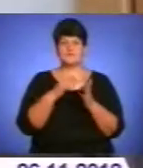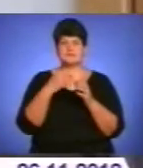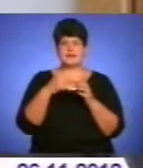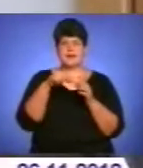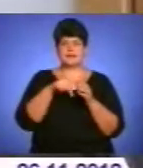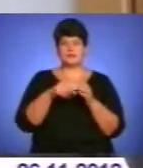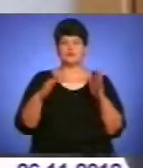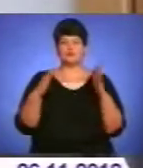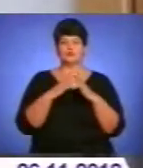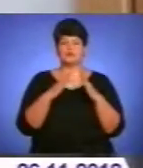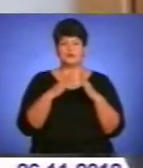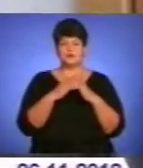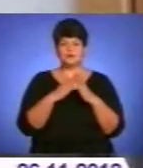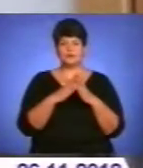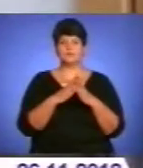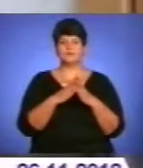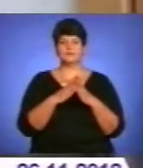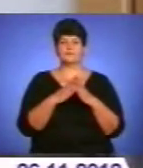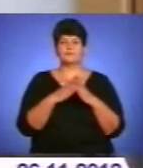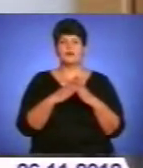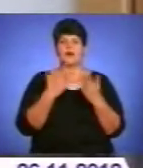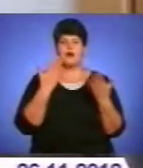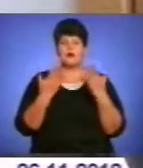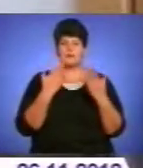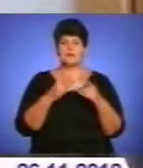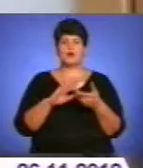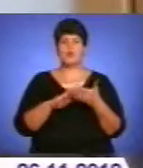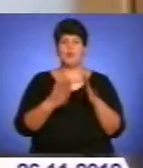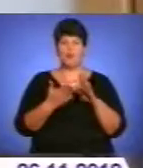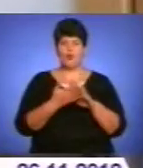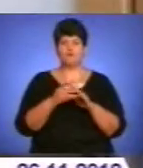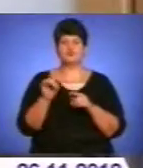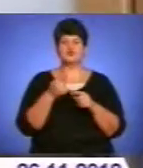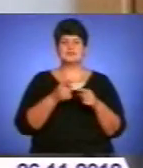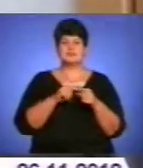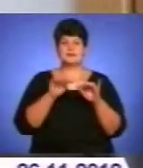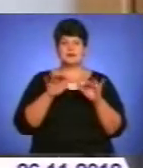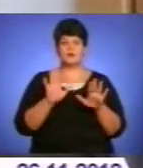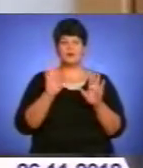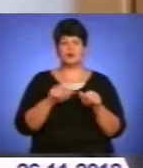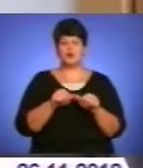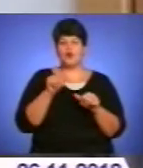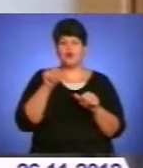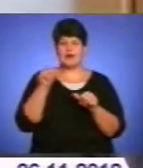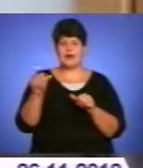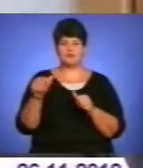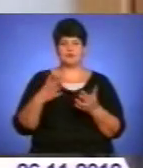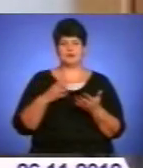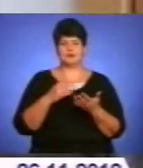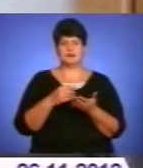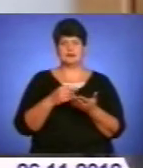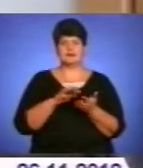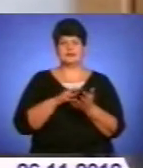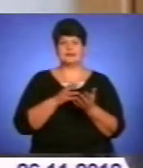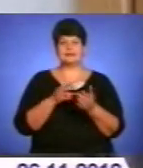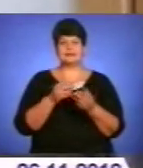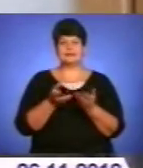внутрібункових систем водопостачання води до відведення, але при умові, що ця діяльність буде окремо тарифікована і цей